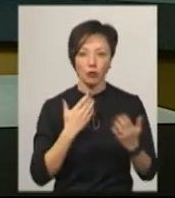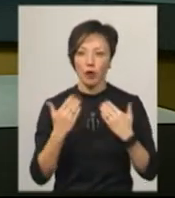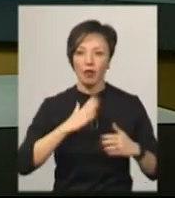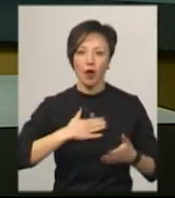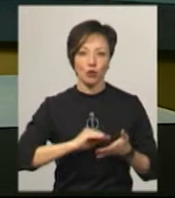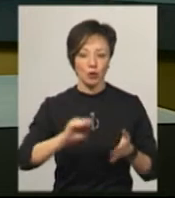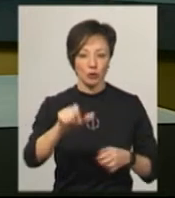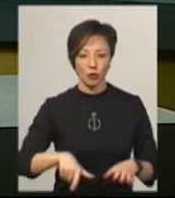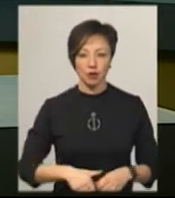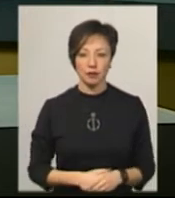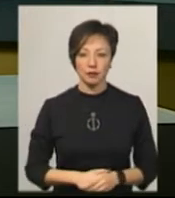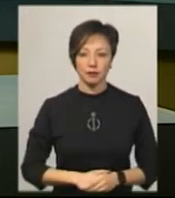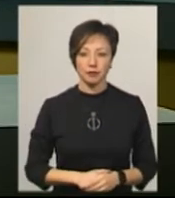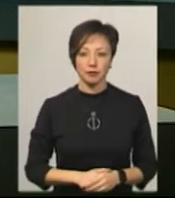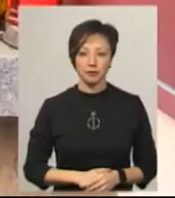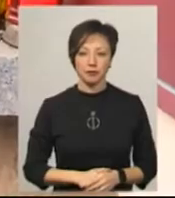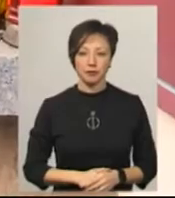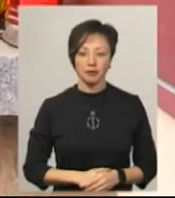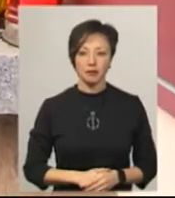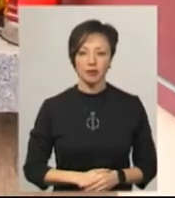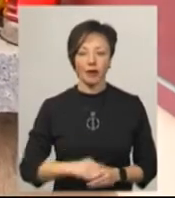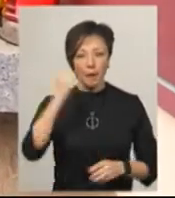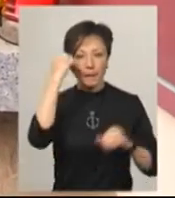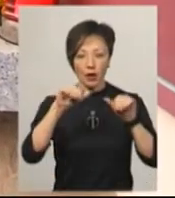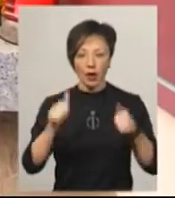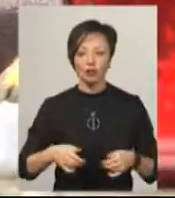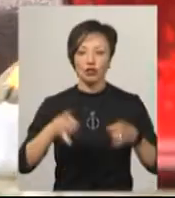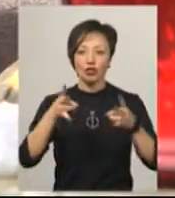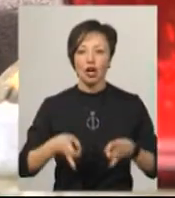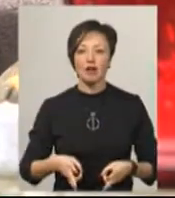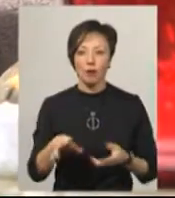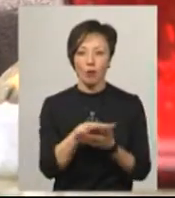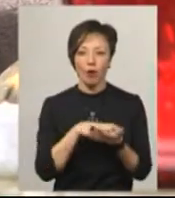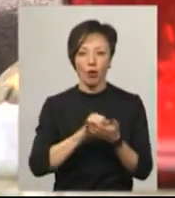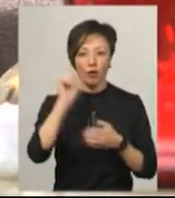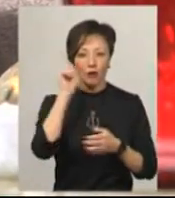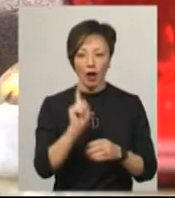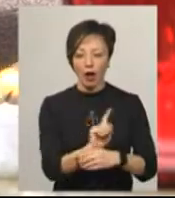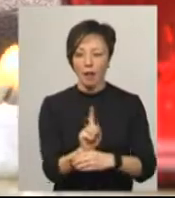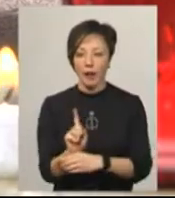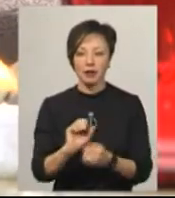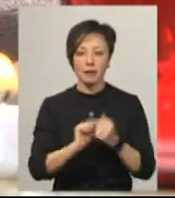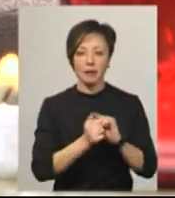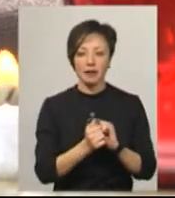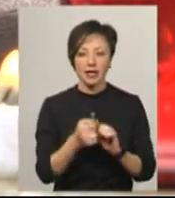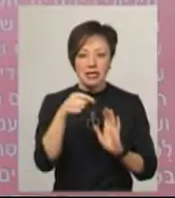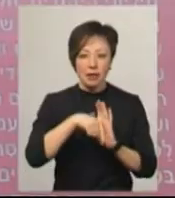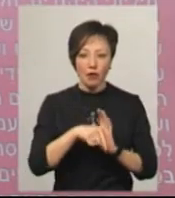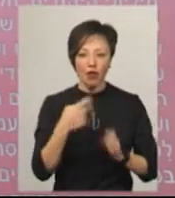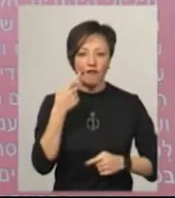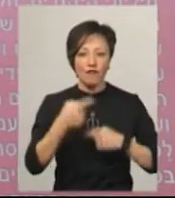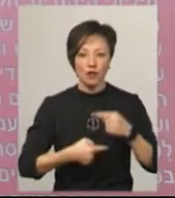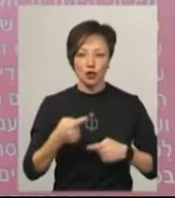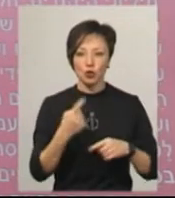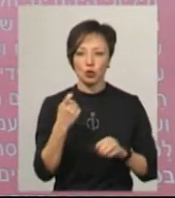Анастасія Збродова. До меморіалу жертвам Голокосту поклали лампадки та каміння як символ вічності. Майже 170